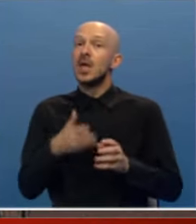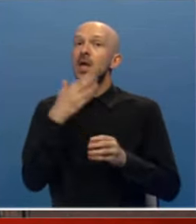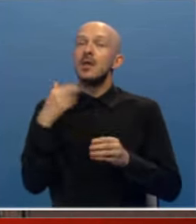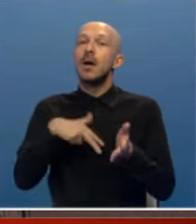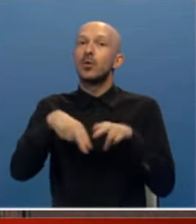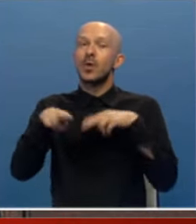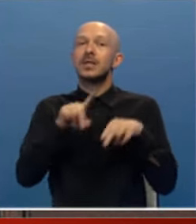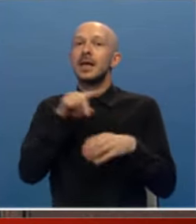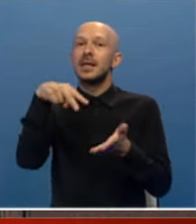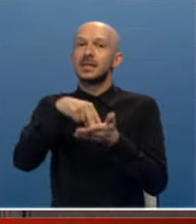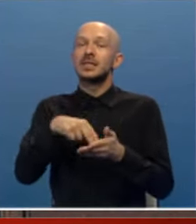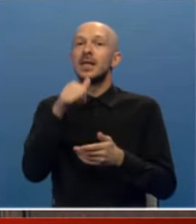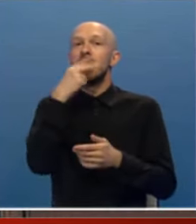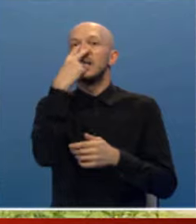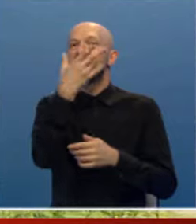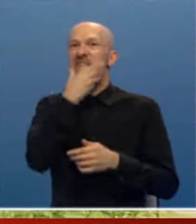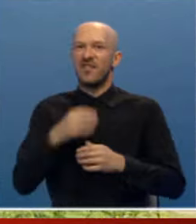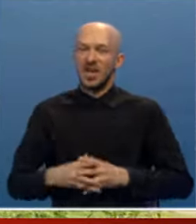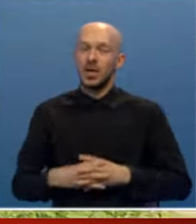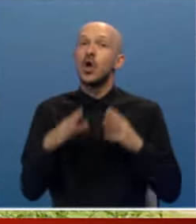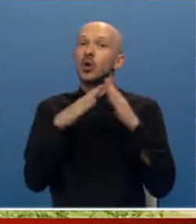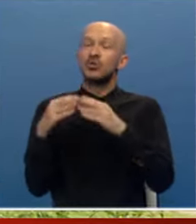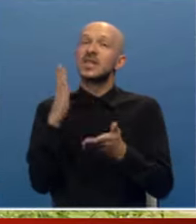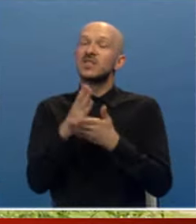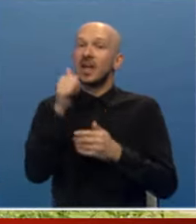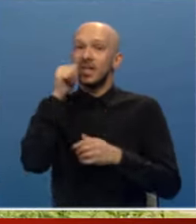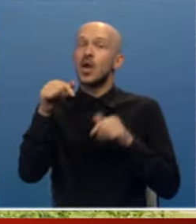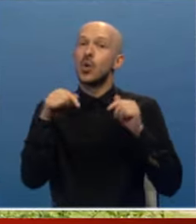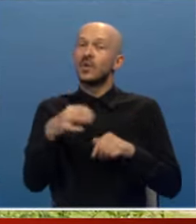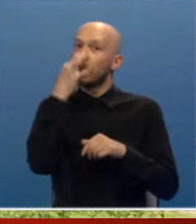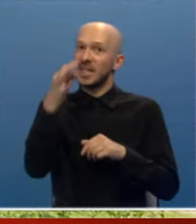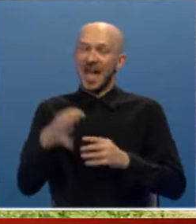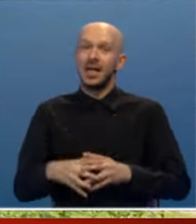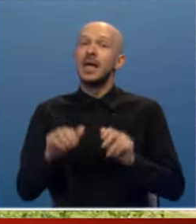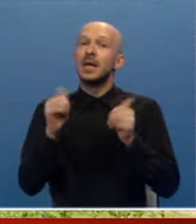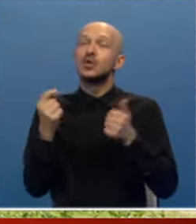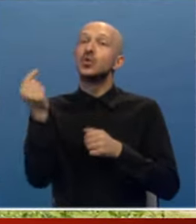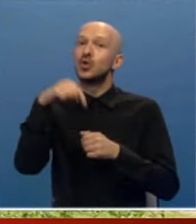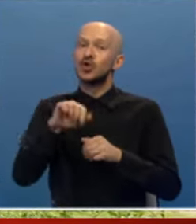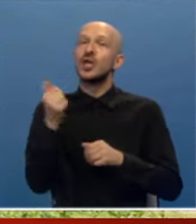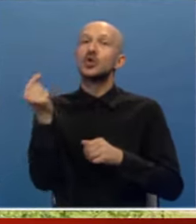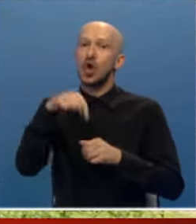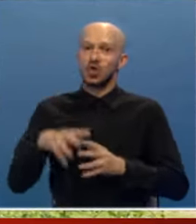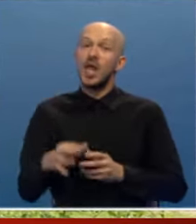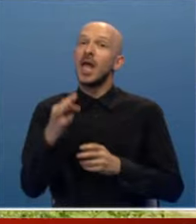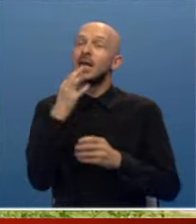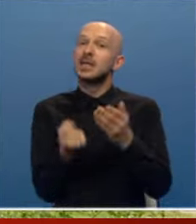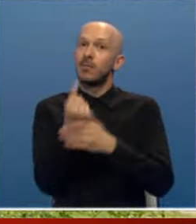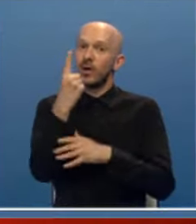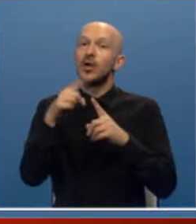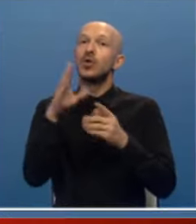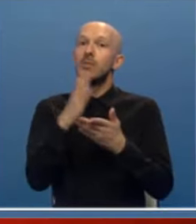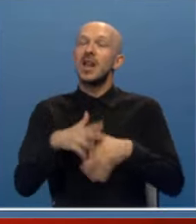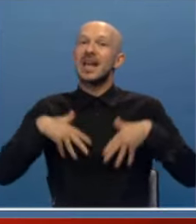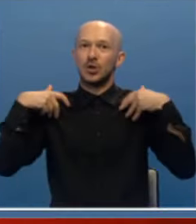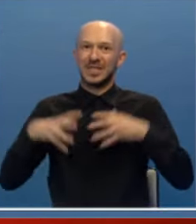prolaznika da ne zastane, da im se divi. Komšinica svaki dan ovdje pita, jesu došle, jesu došle. kad se pojavile, to je